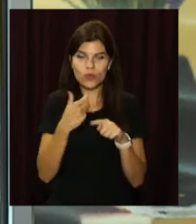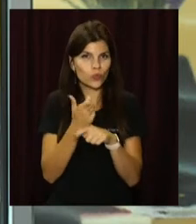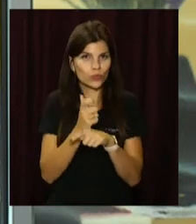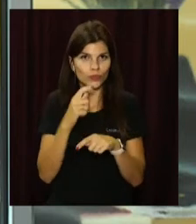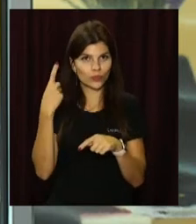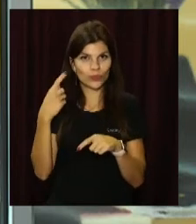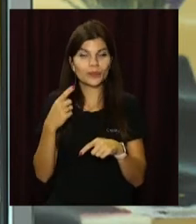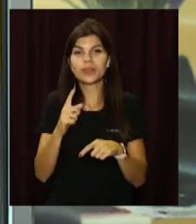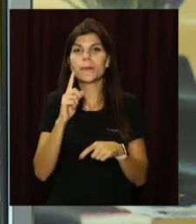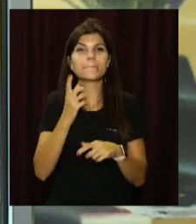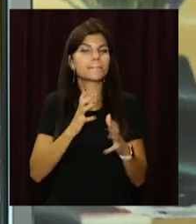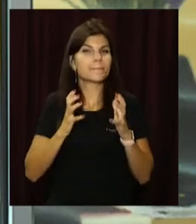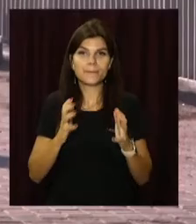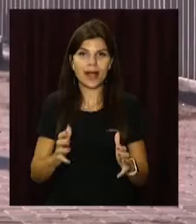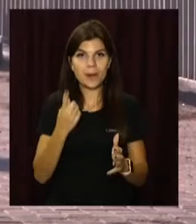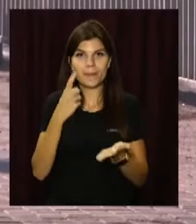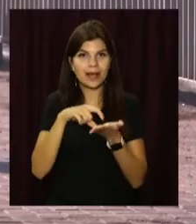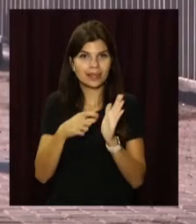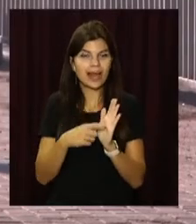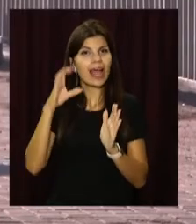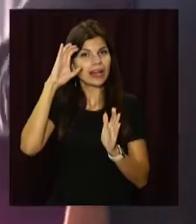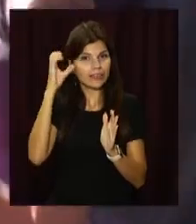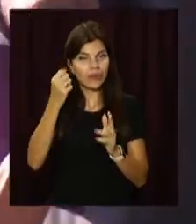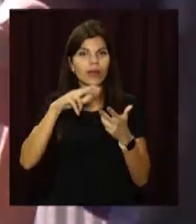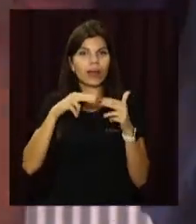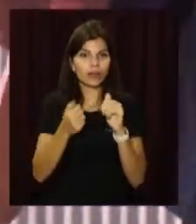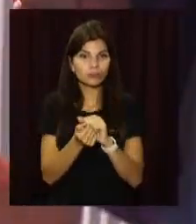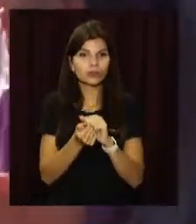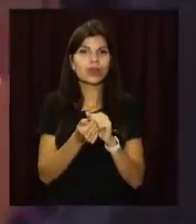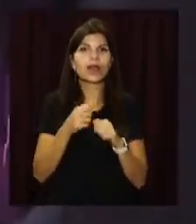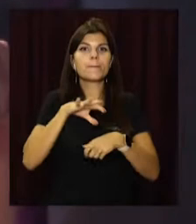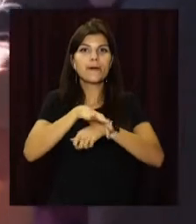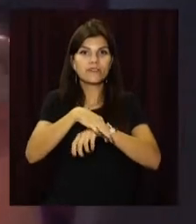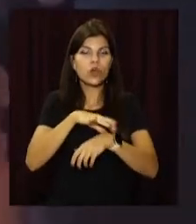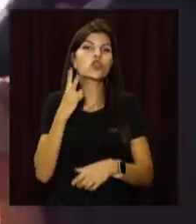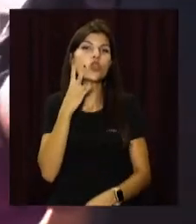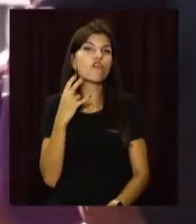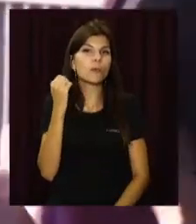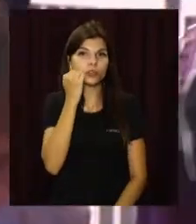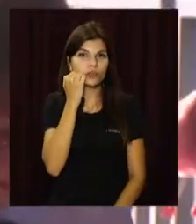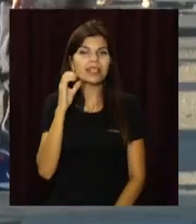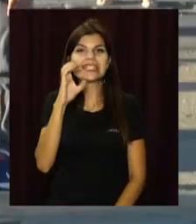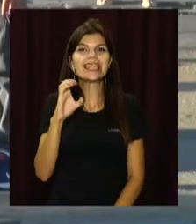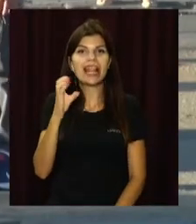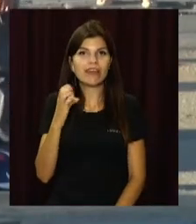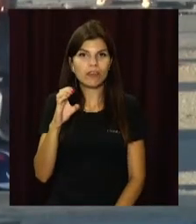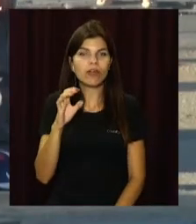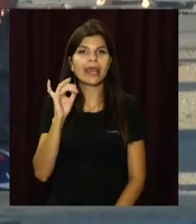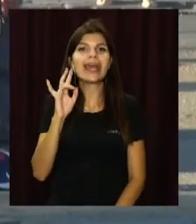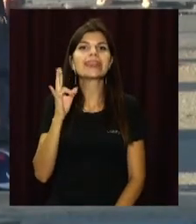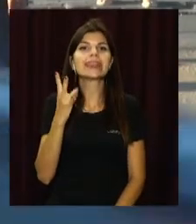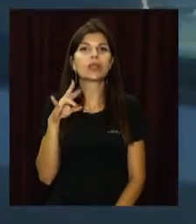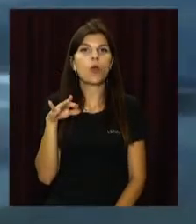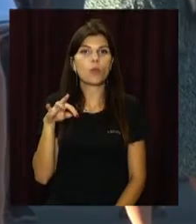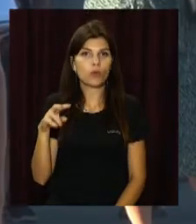Багаті на першокласників школи Дніпра, Кривого Рогу, Кам'янського, Павлограда, Новомосковська, Синельникового та Нікополя.